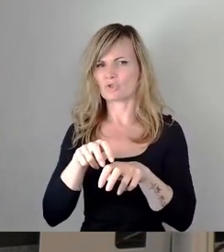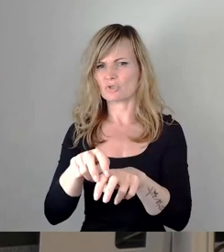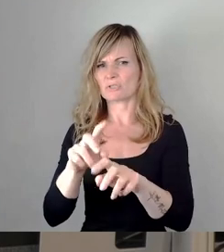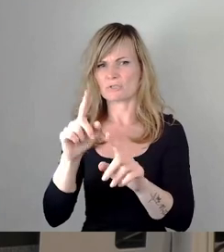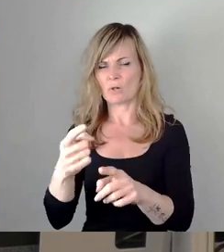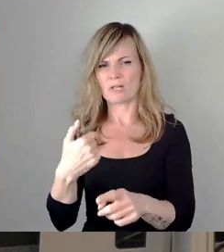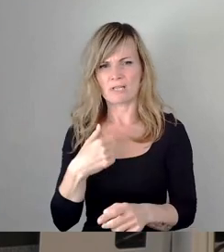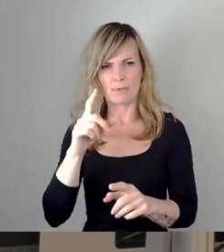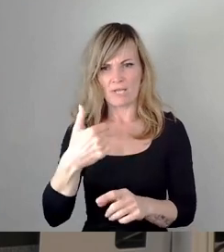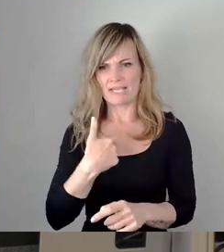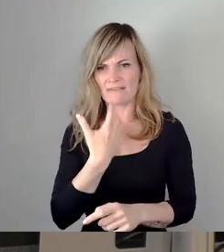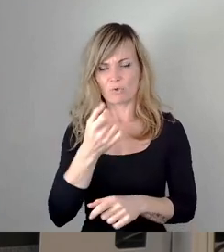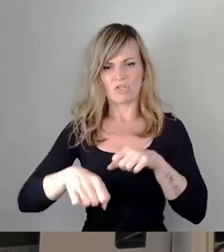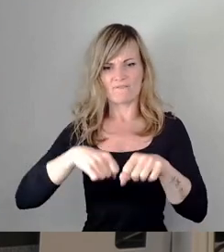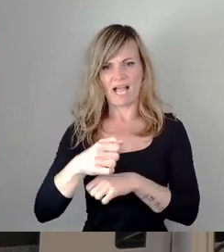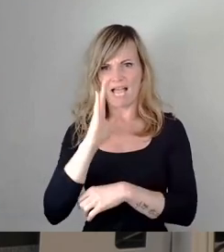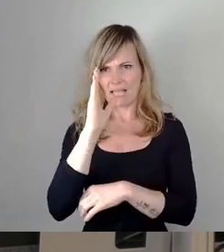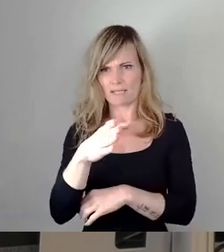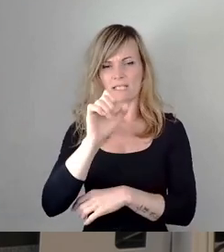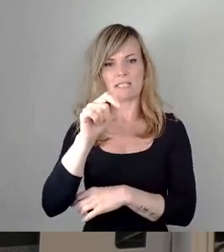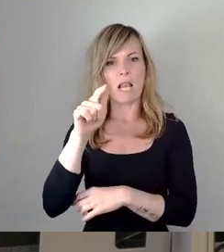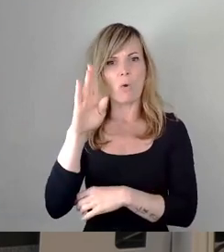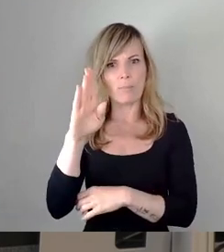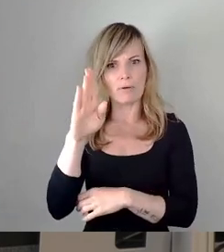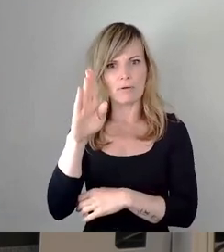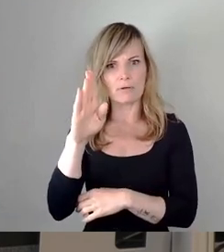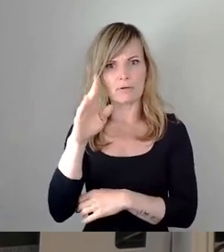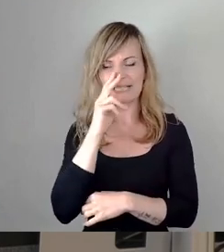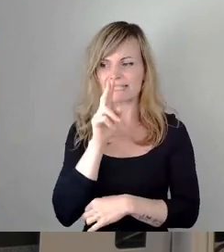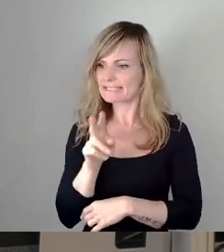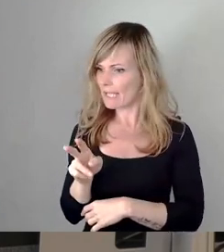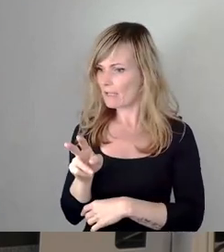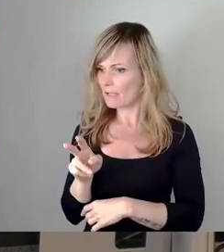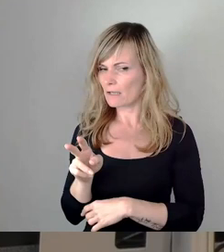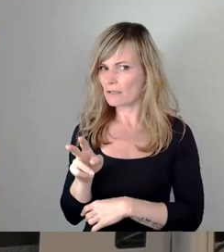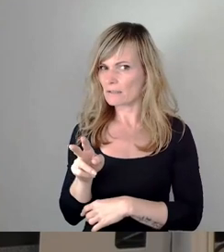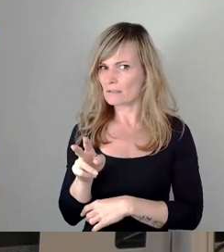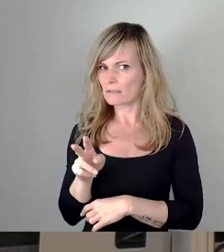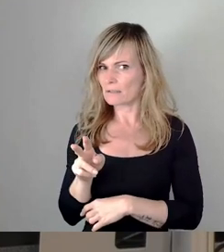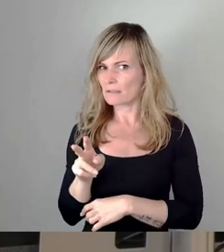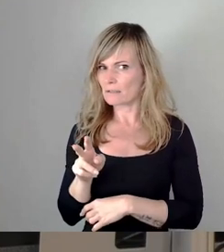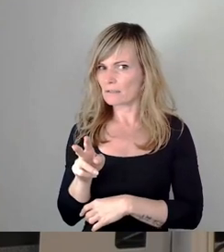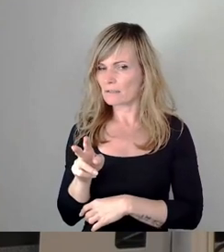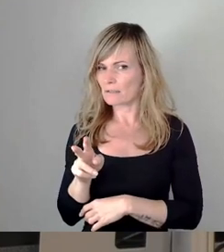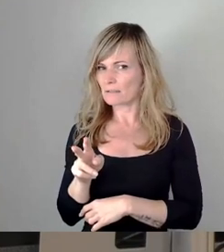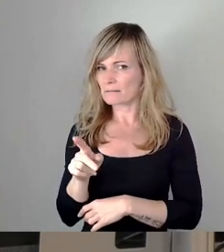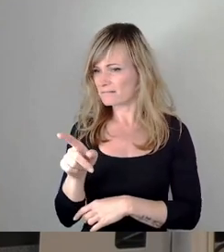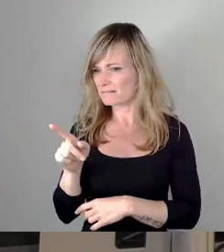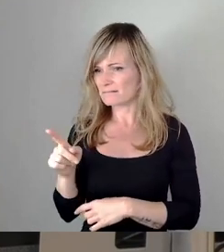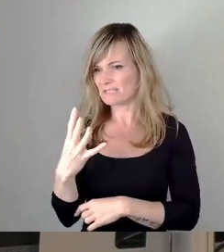dem Fahrrad zur Slop fahren. Ich sehe neben mir vier, 23 Stunden am Tag